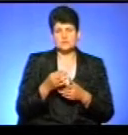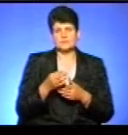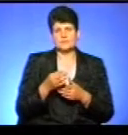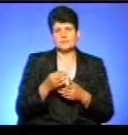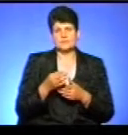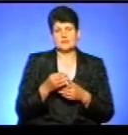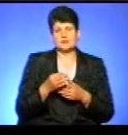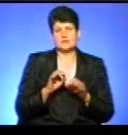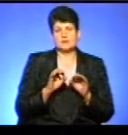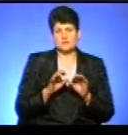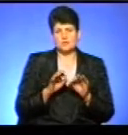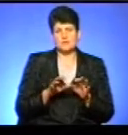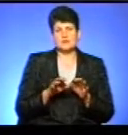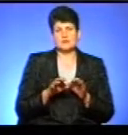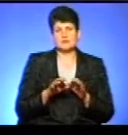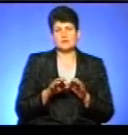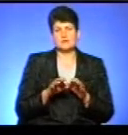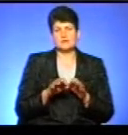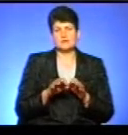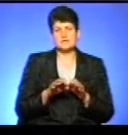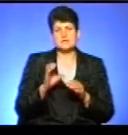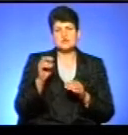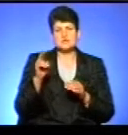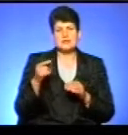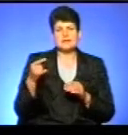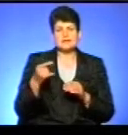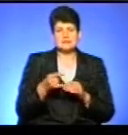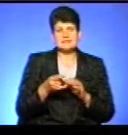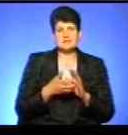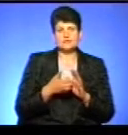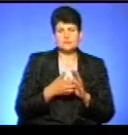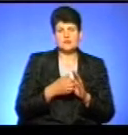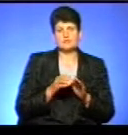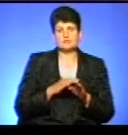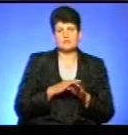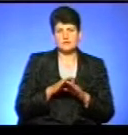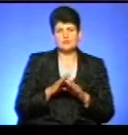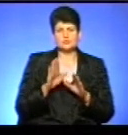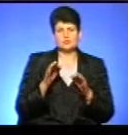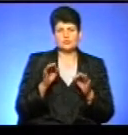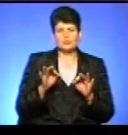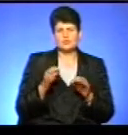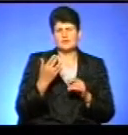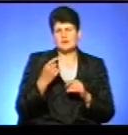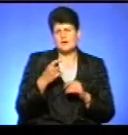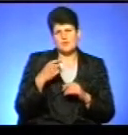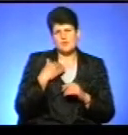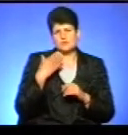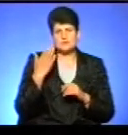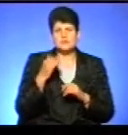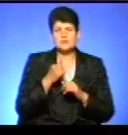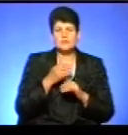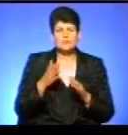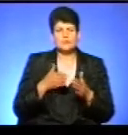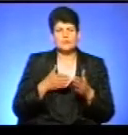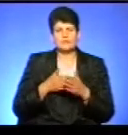коментар спікера. Соціальне таксі буквально не добрало до реалізації того, щоб бути допущено буквально пару голосів. Ми не можемо